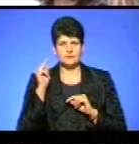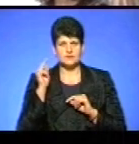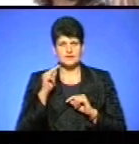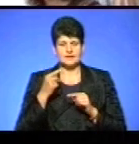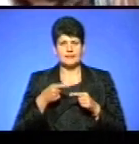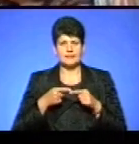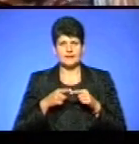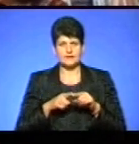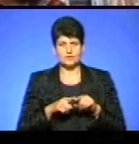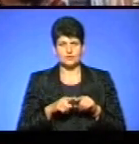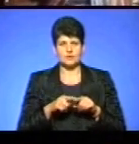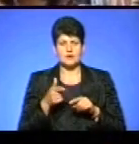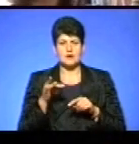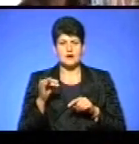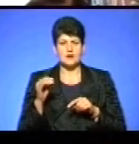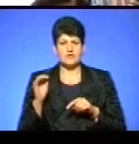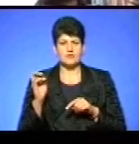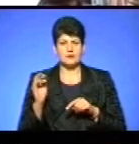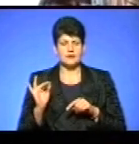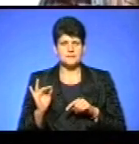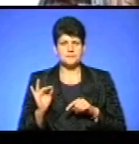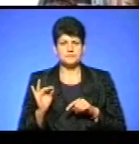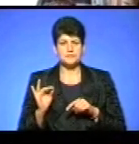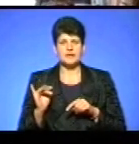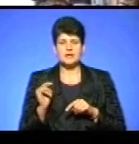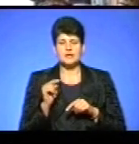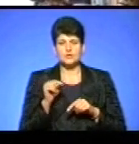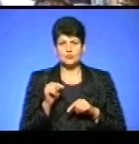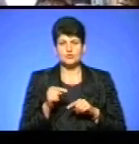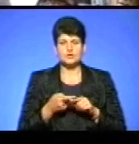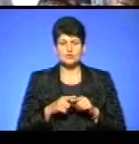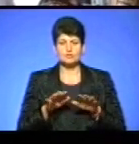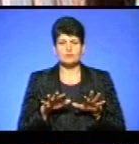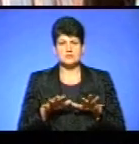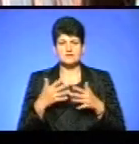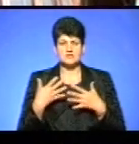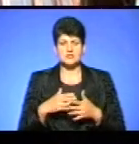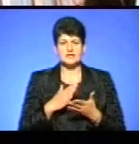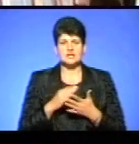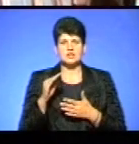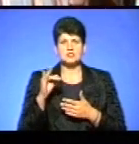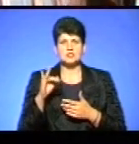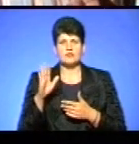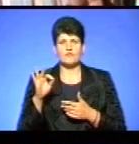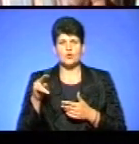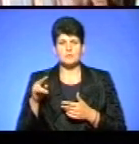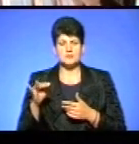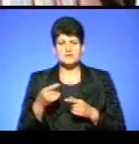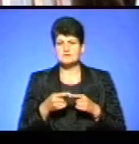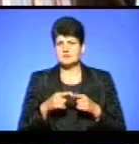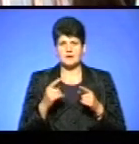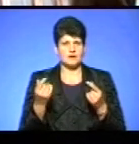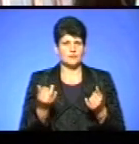графічними техніками, але тут на цій виставці представлено вже живопис. Цікаві дуже натюрморти